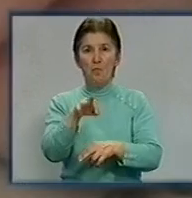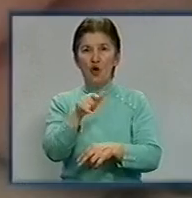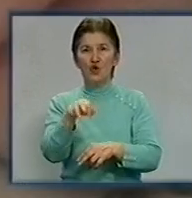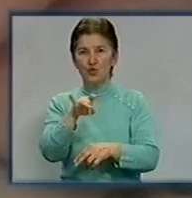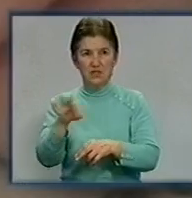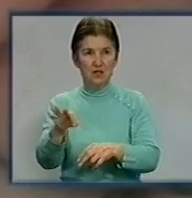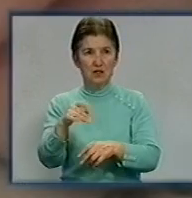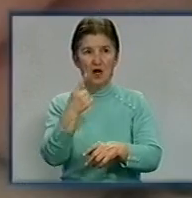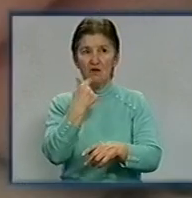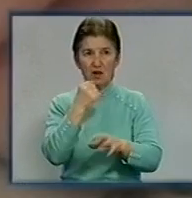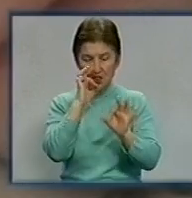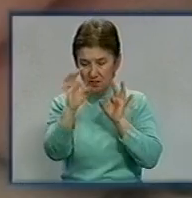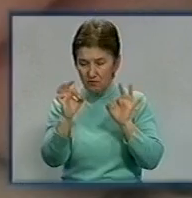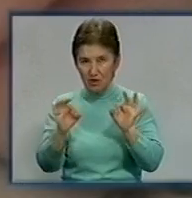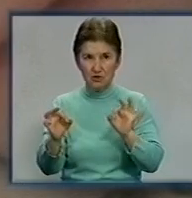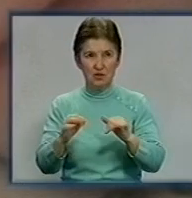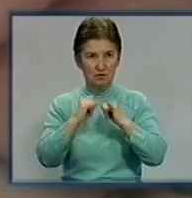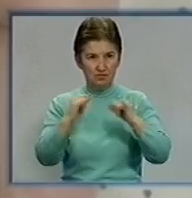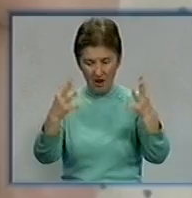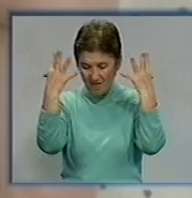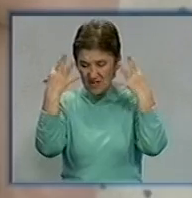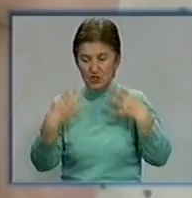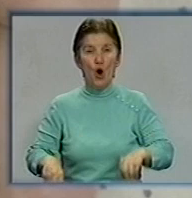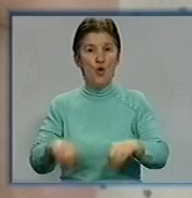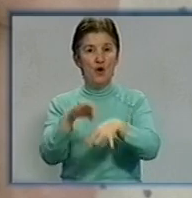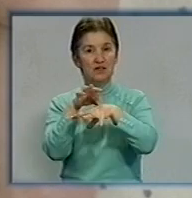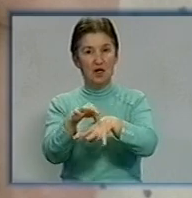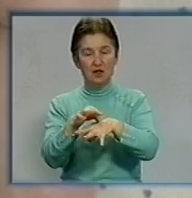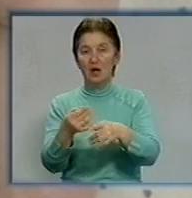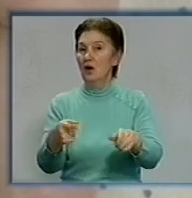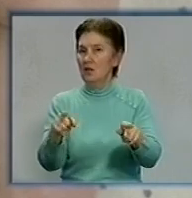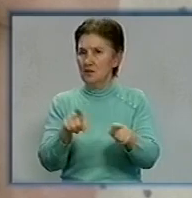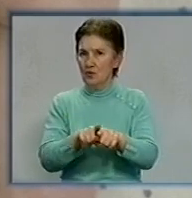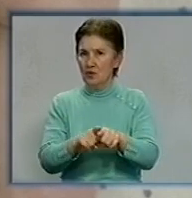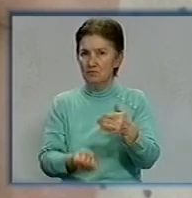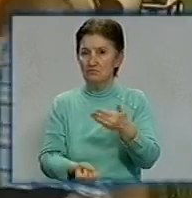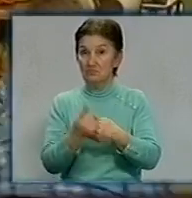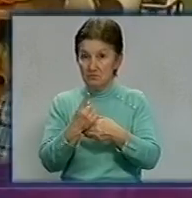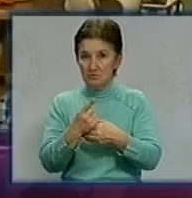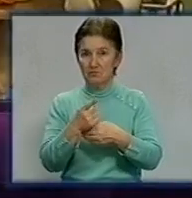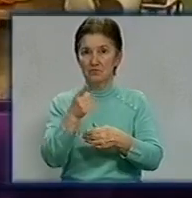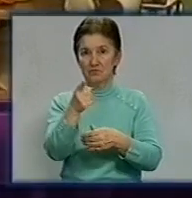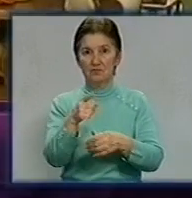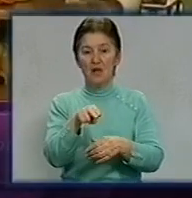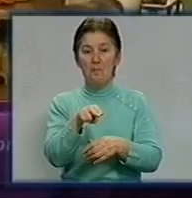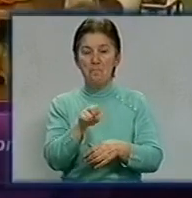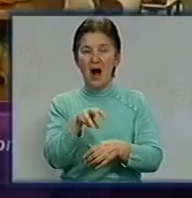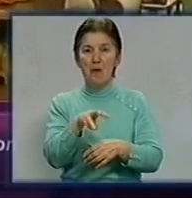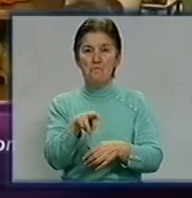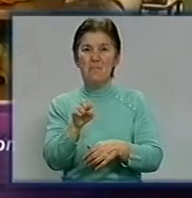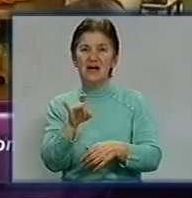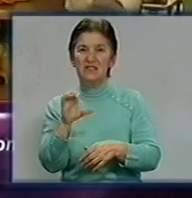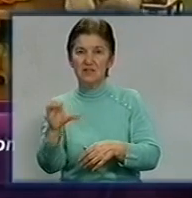Далі яскраво-червоні плями розповсюдились по всьому тілу. Таку реакцію переконана жінка викликали памперси. Саме цими памперсами ми